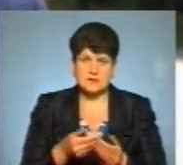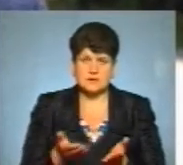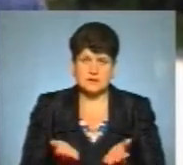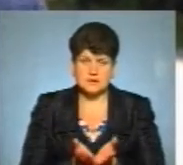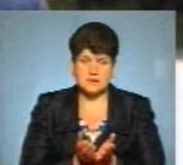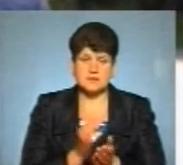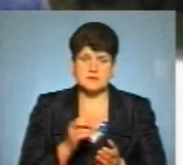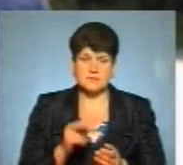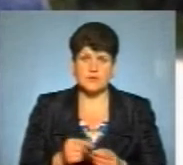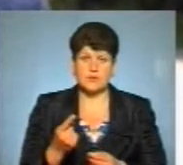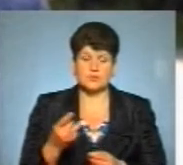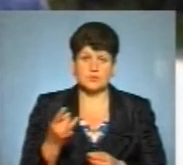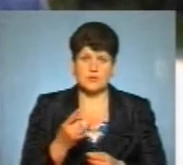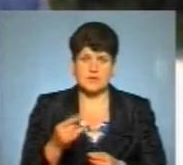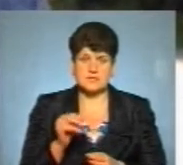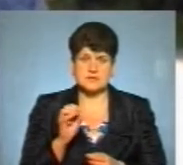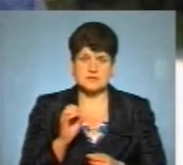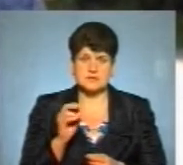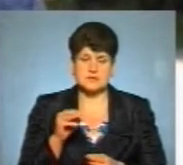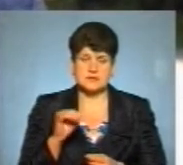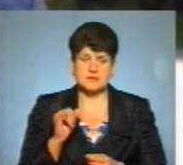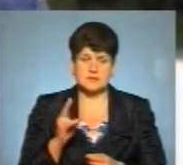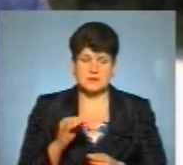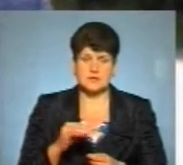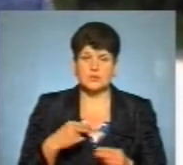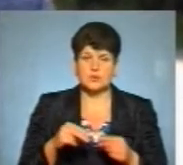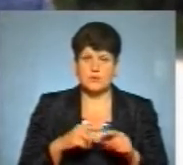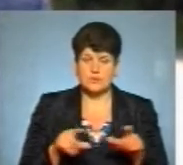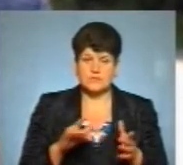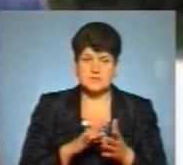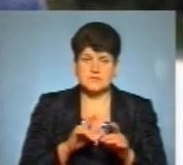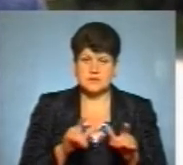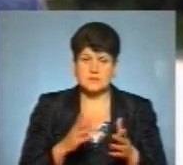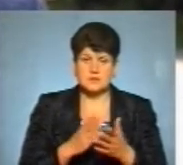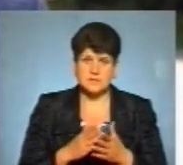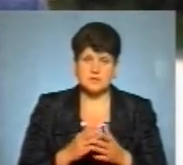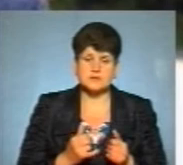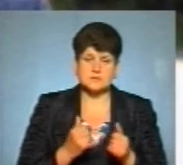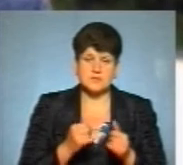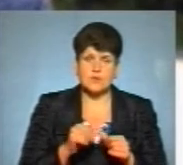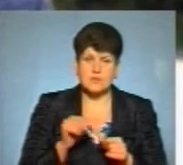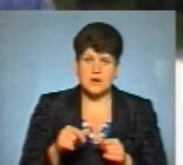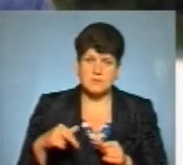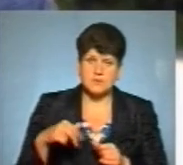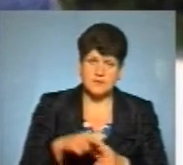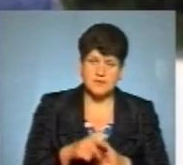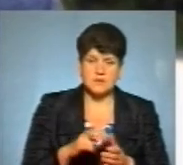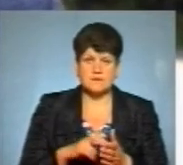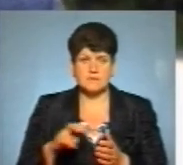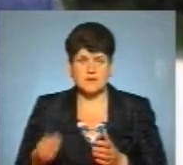спеції – лише в одноразових стіках. Торгові центри мають забезпечити окремий вхід та вихід з приміщення,